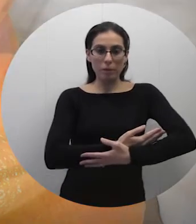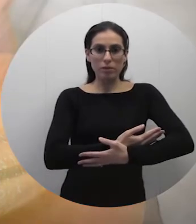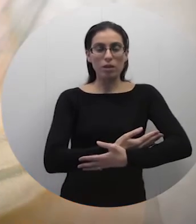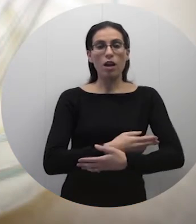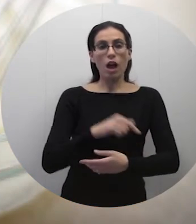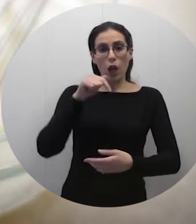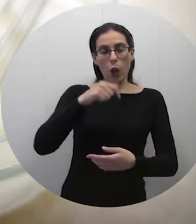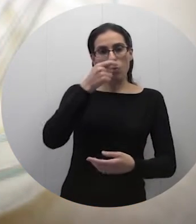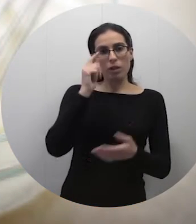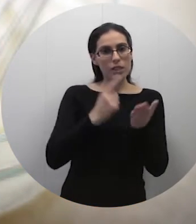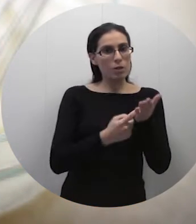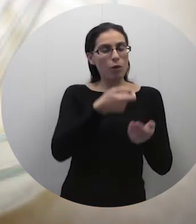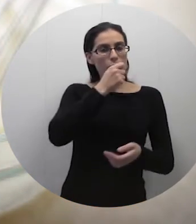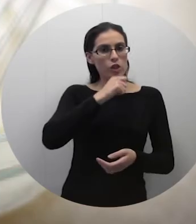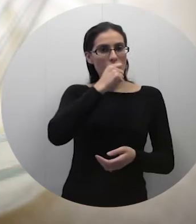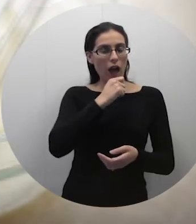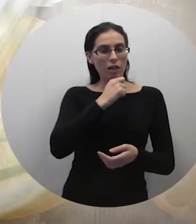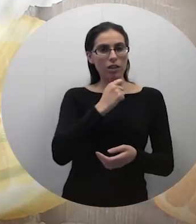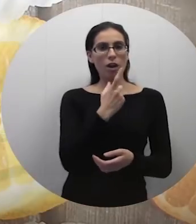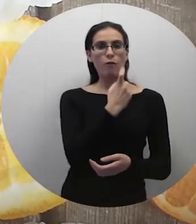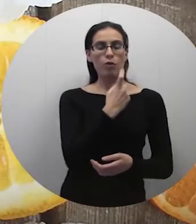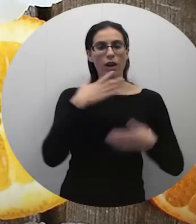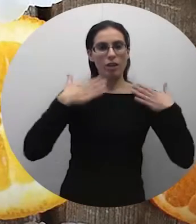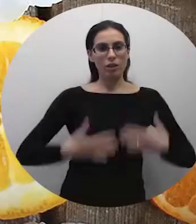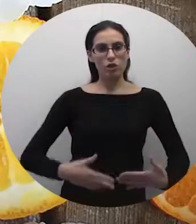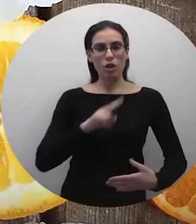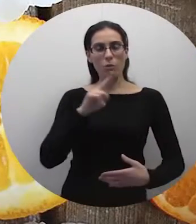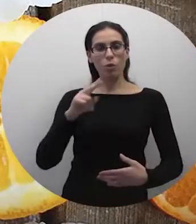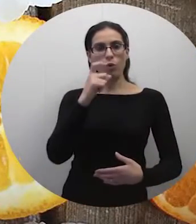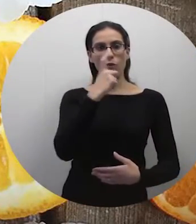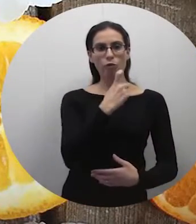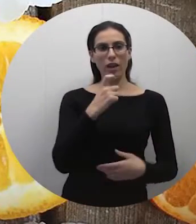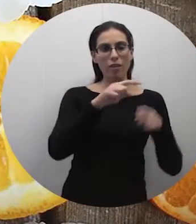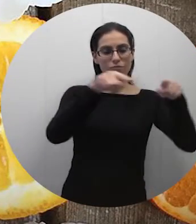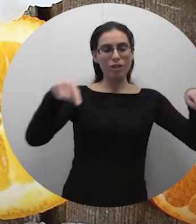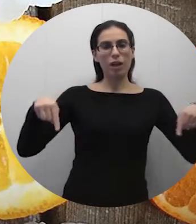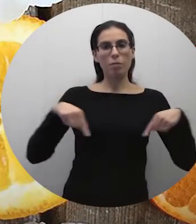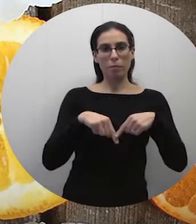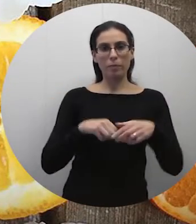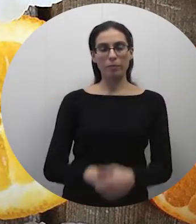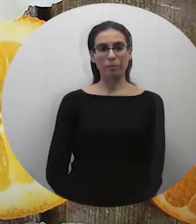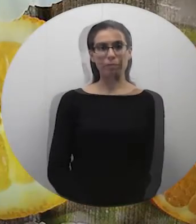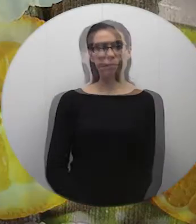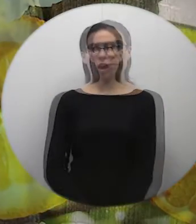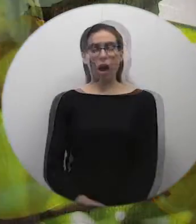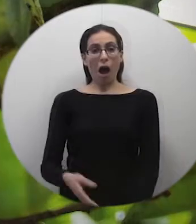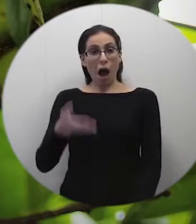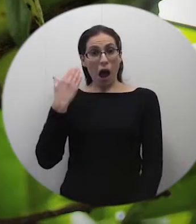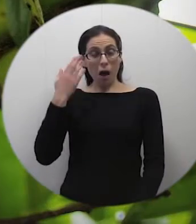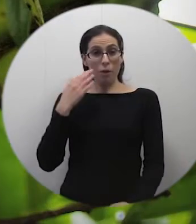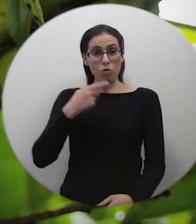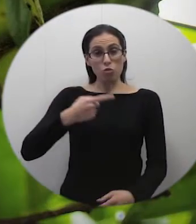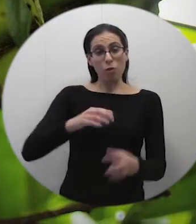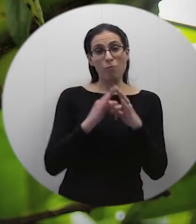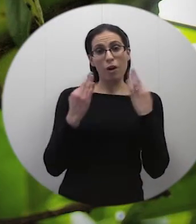inżibuħ fil-ġelati Fwejja tal-banju u tal-kamra Fenn għabel kul-familja kienet t-produċi lil mażar